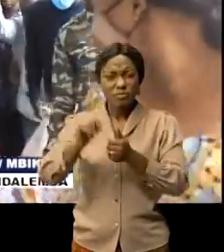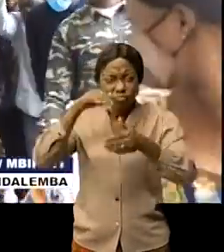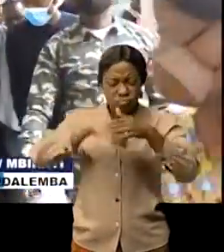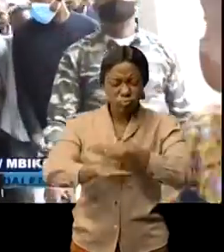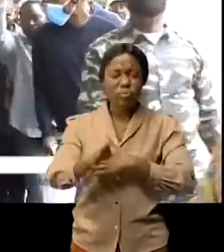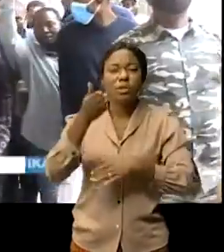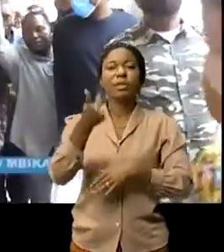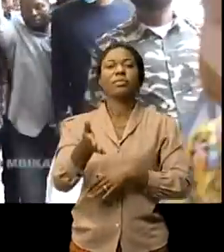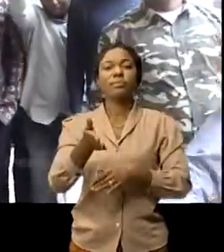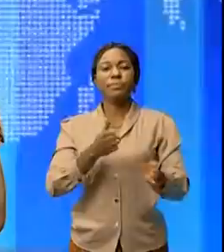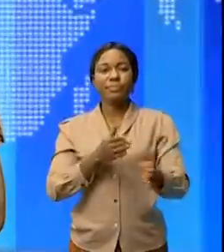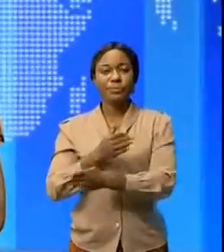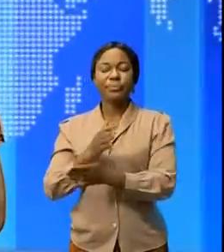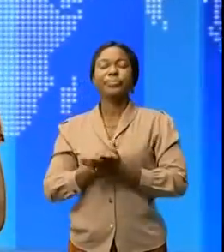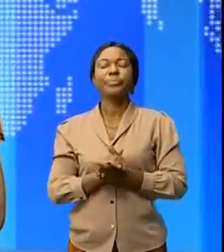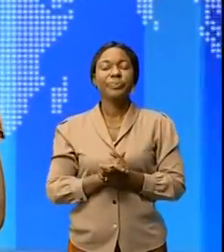enregistrent aussi